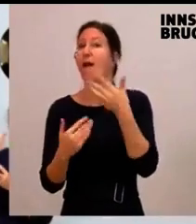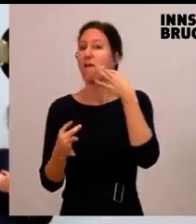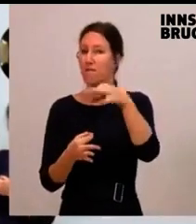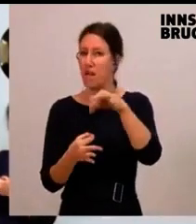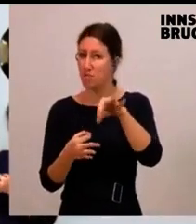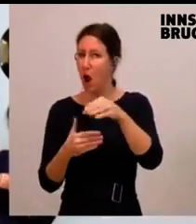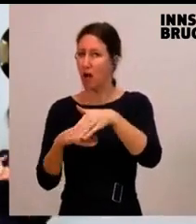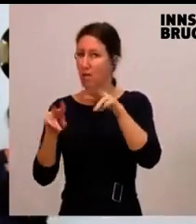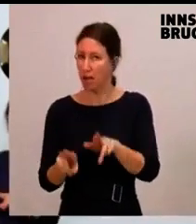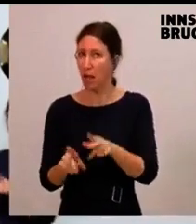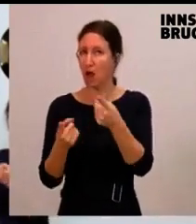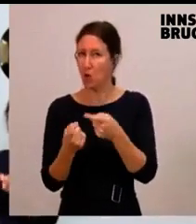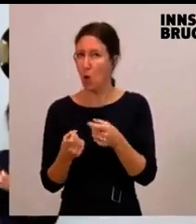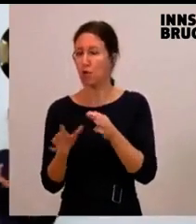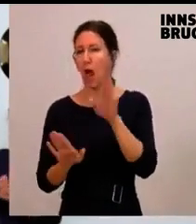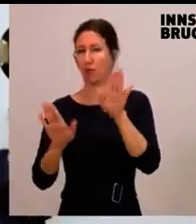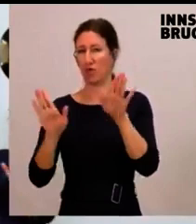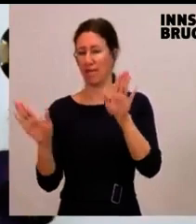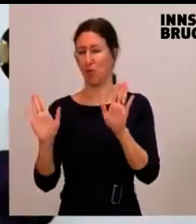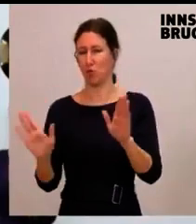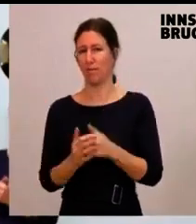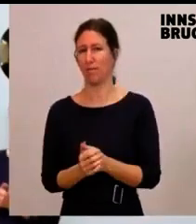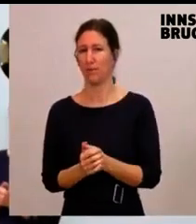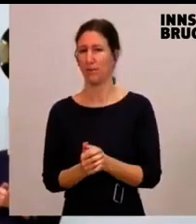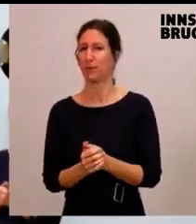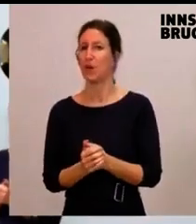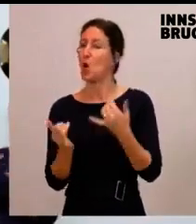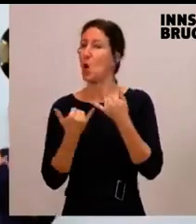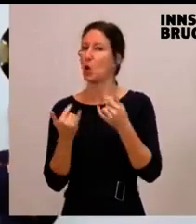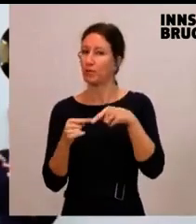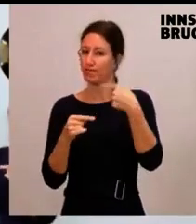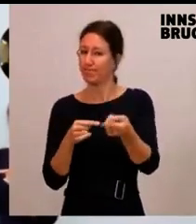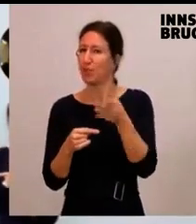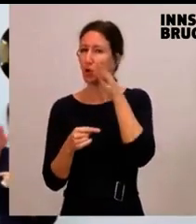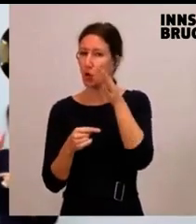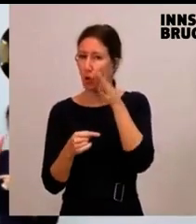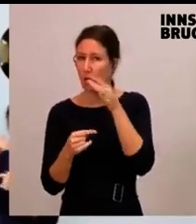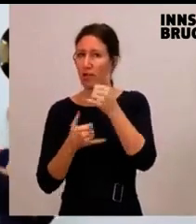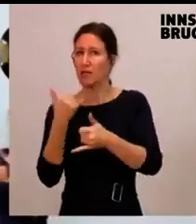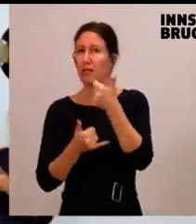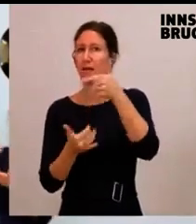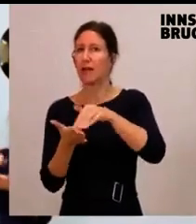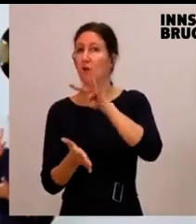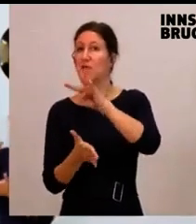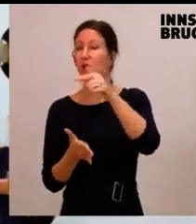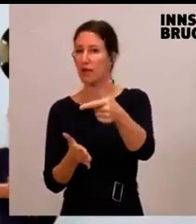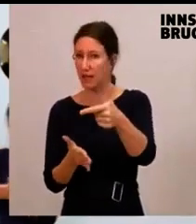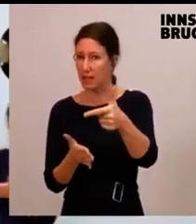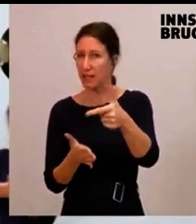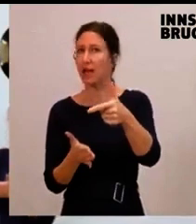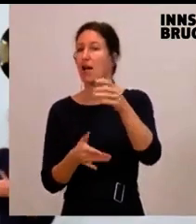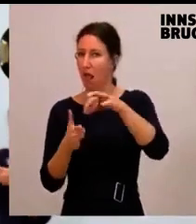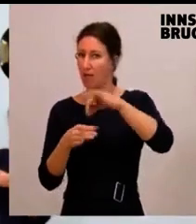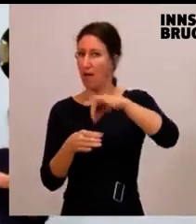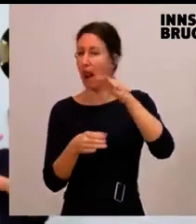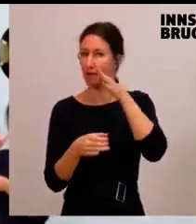darüber abgestimmt. Und die weitere Zukunft wird sein im Jahr 2024. Solange wird die Wahl dauern, werden wir